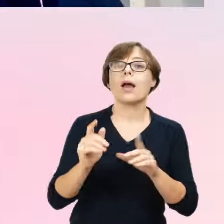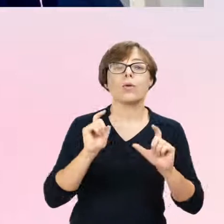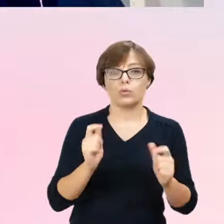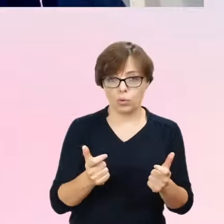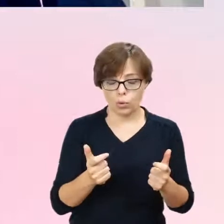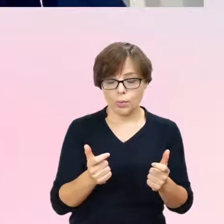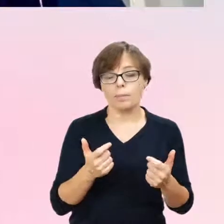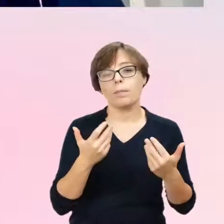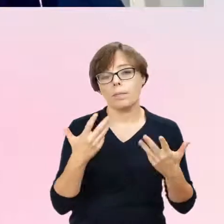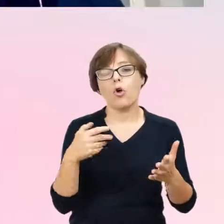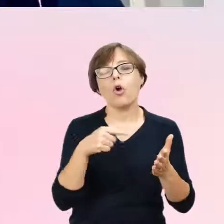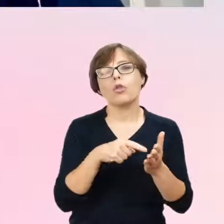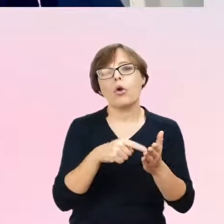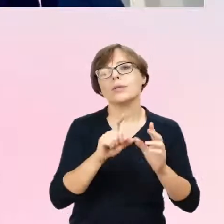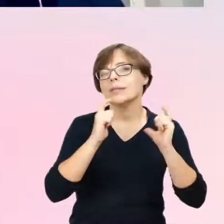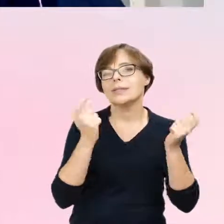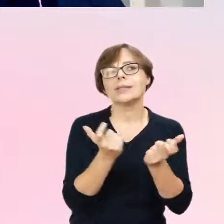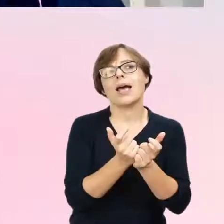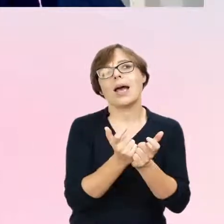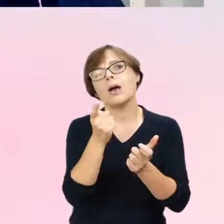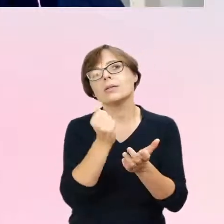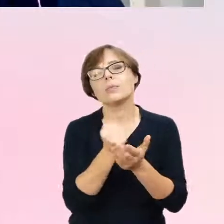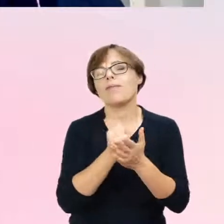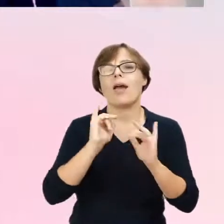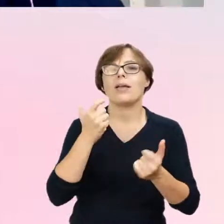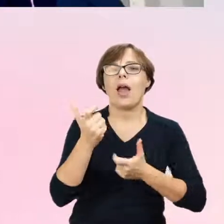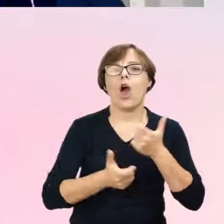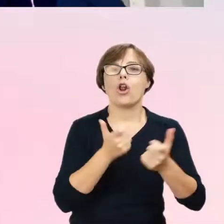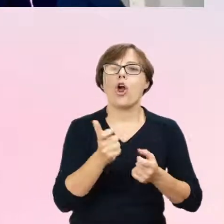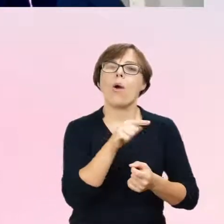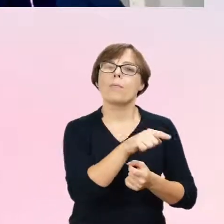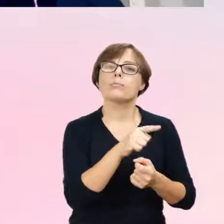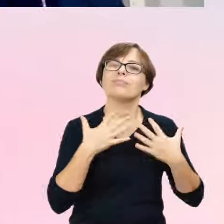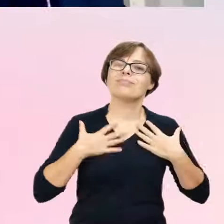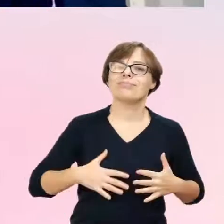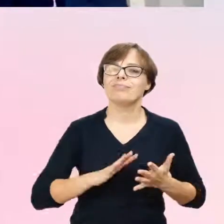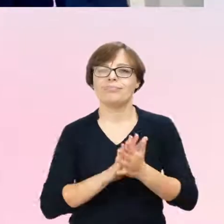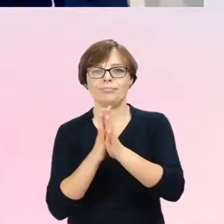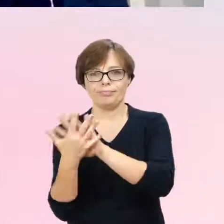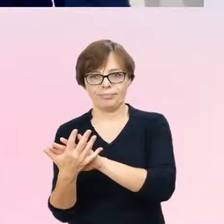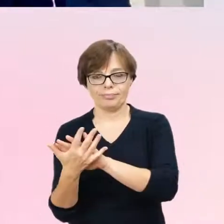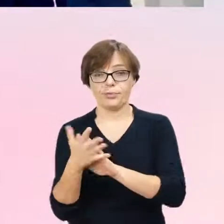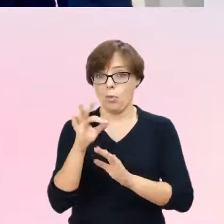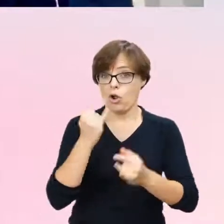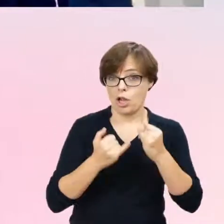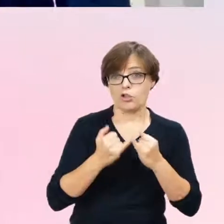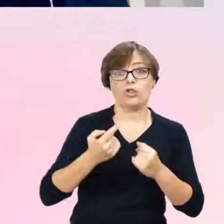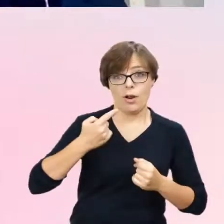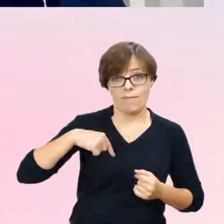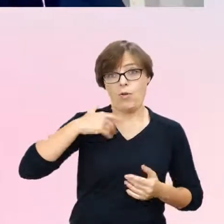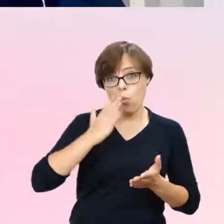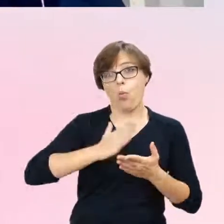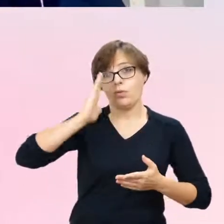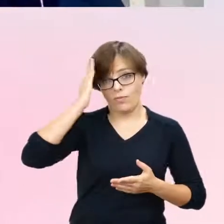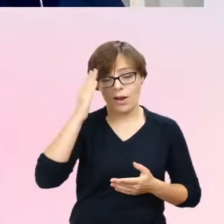tak zwanej tranzycji, tak, bo w momencie, kiedy już wiemy, że jakby, że dziecko